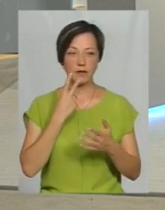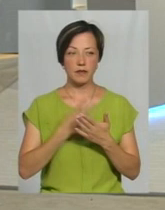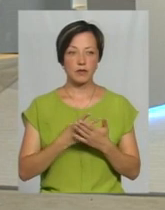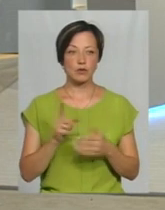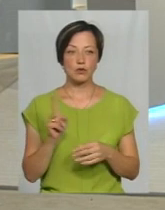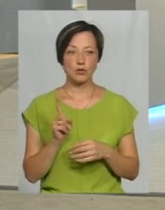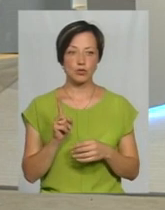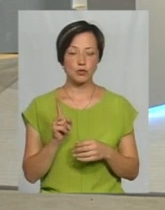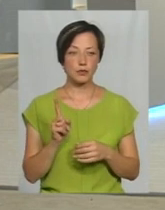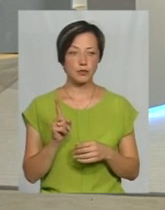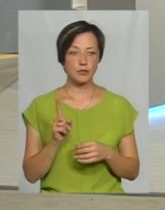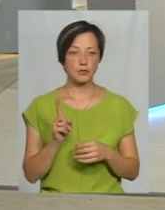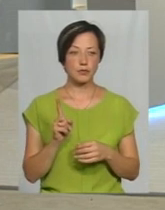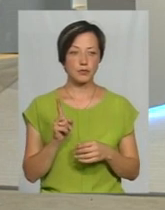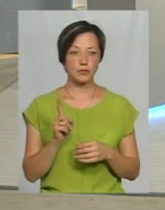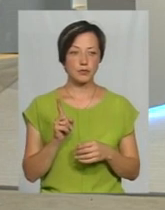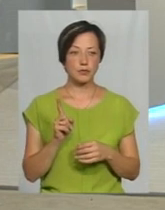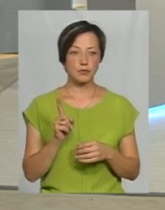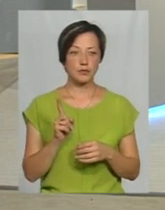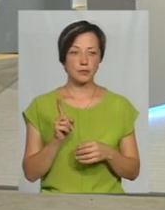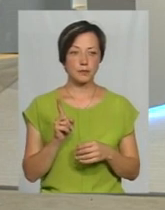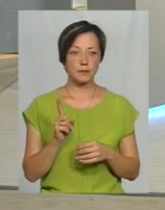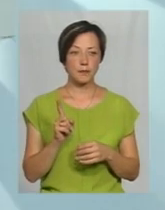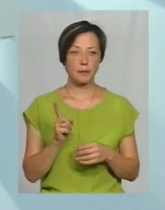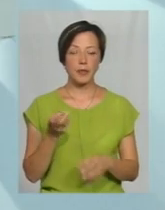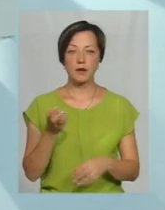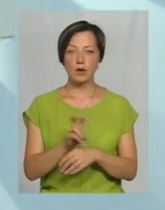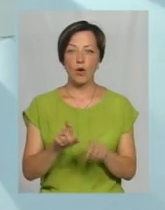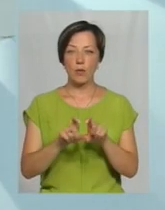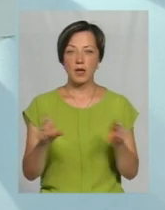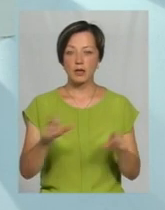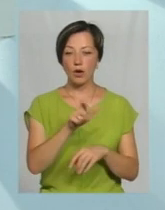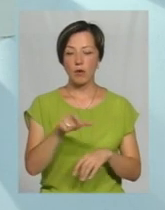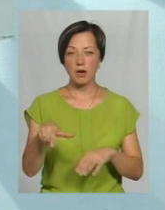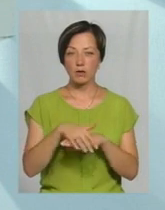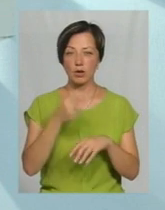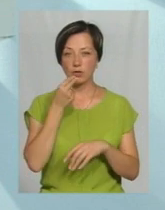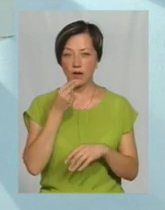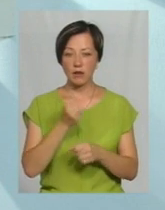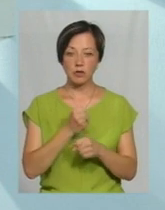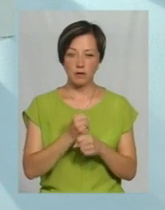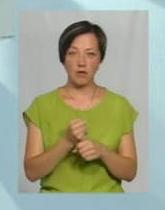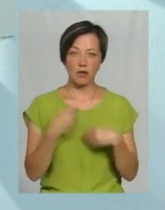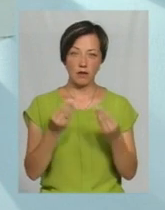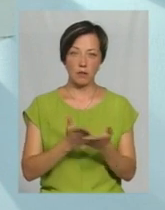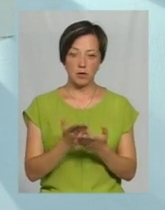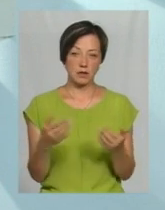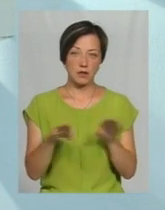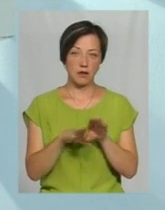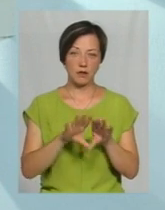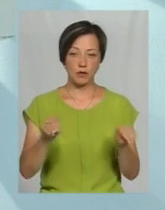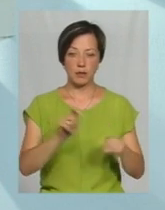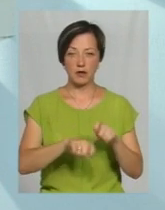прийшли, об'єкт громадського харчування функціонував, надавав послуги, а тут раз і закрив перед